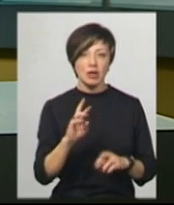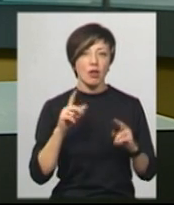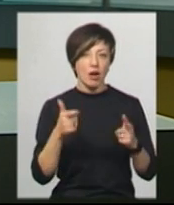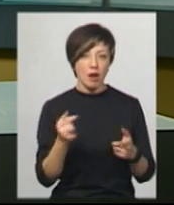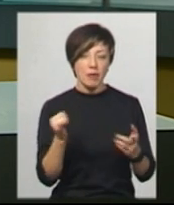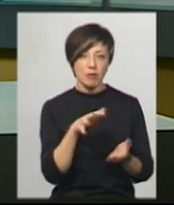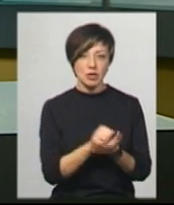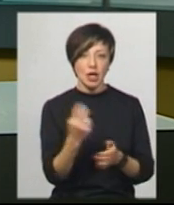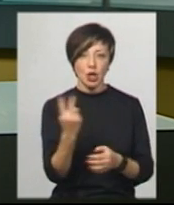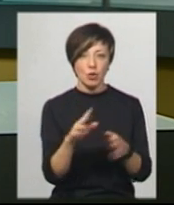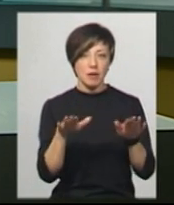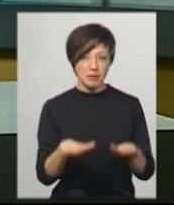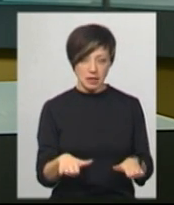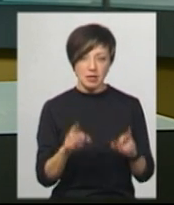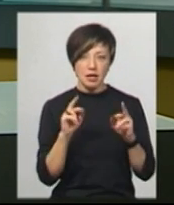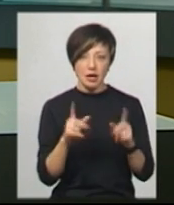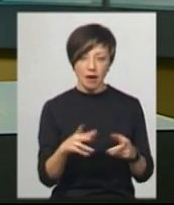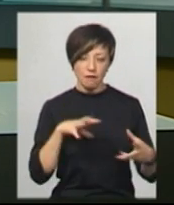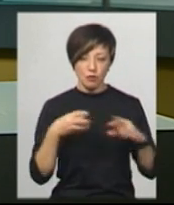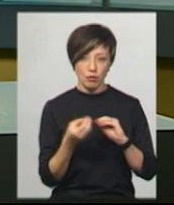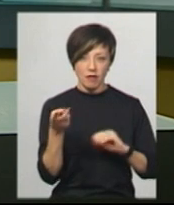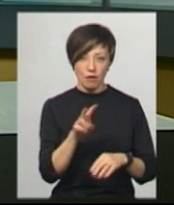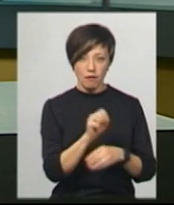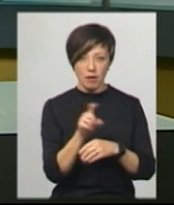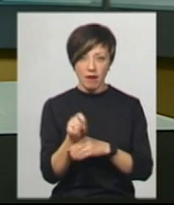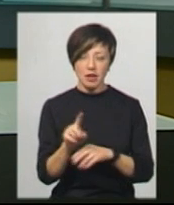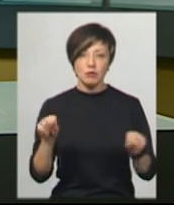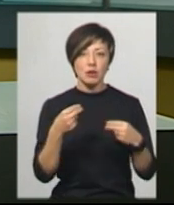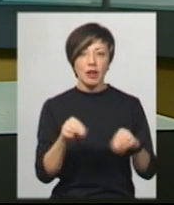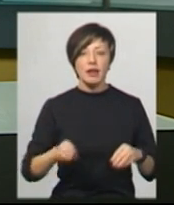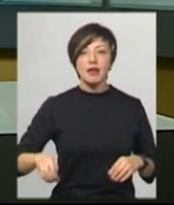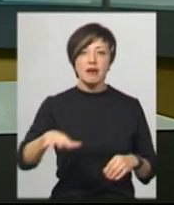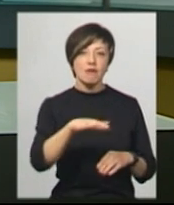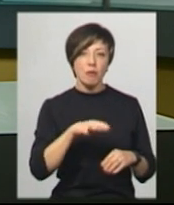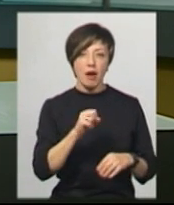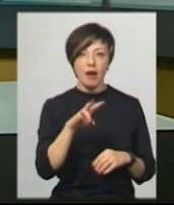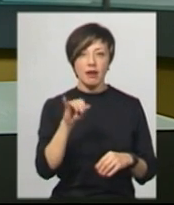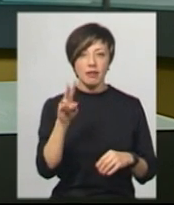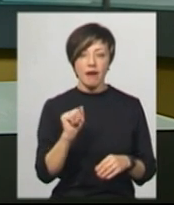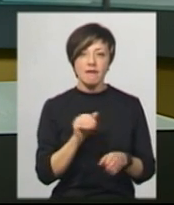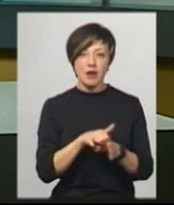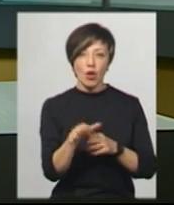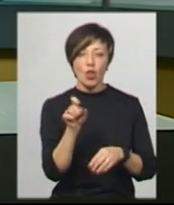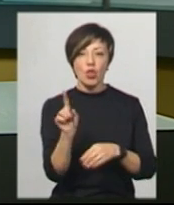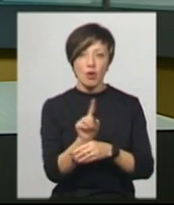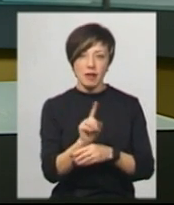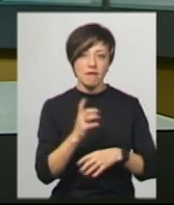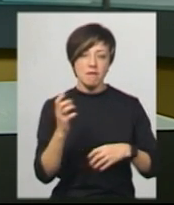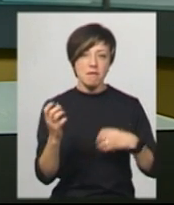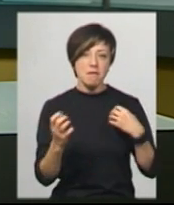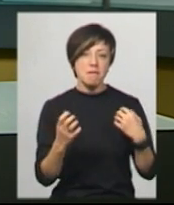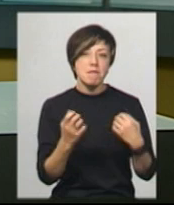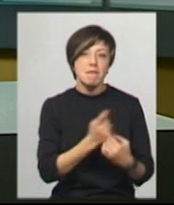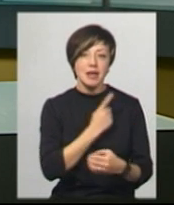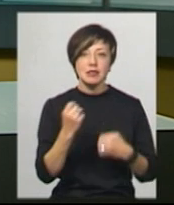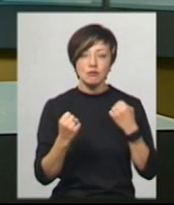кг та посіла друге місце, як і в сумі двох вправ. На Чемпіонаті Європи Аліна виконала норматив – майстра спорту міжнародного